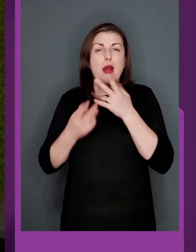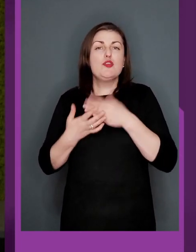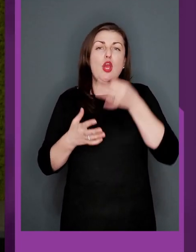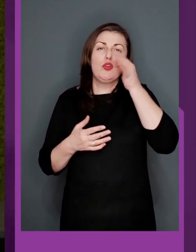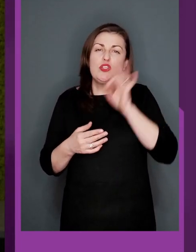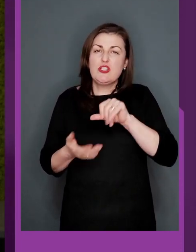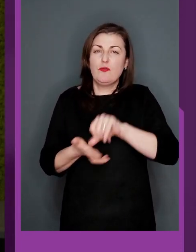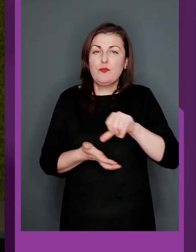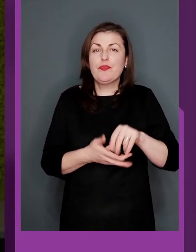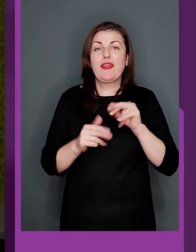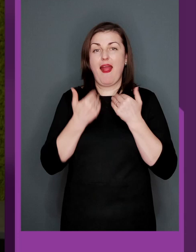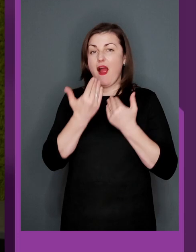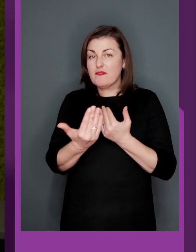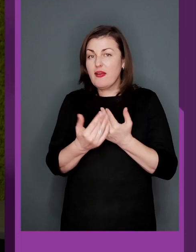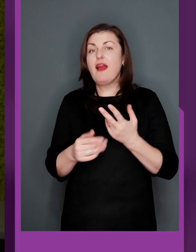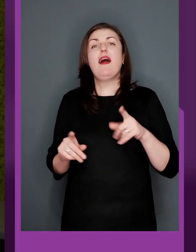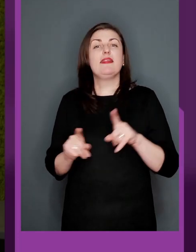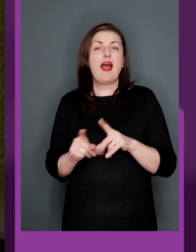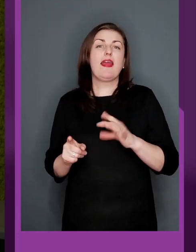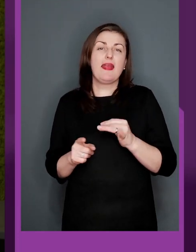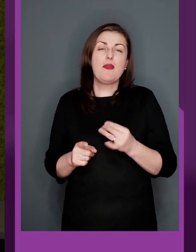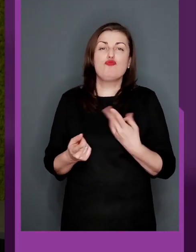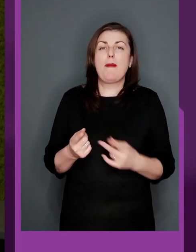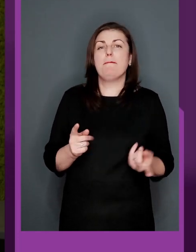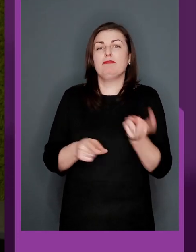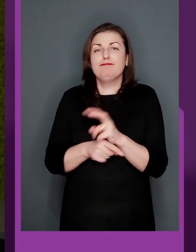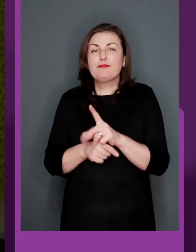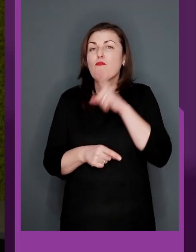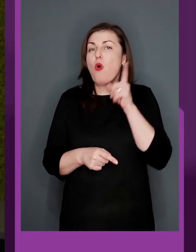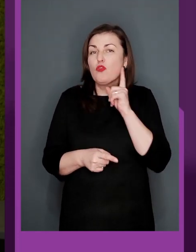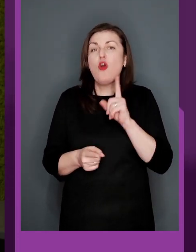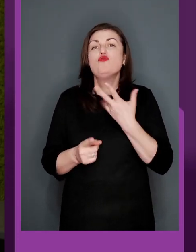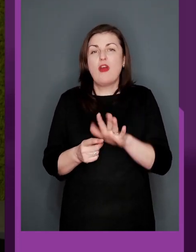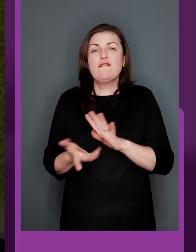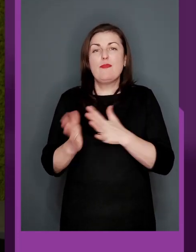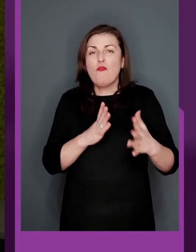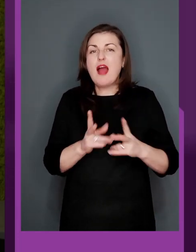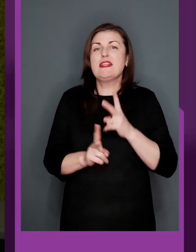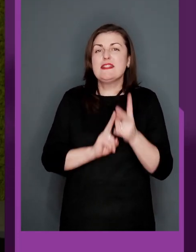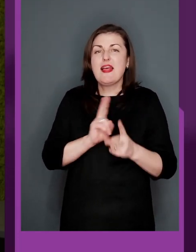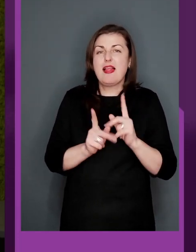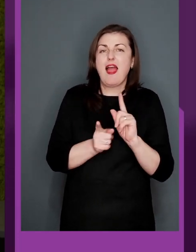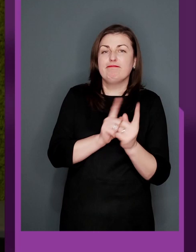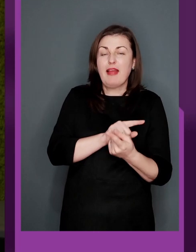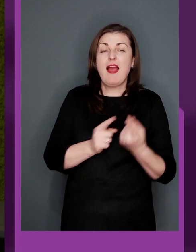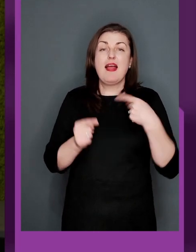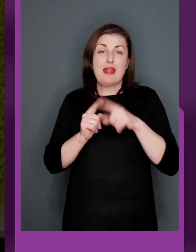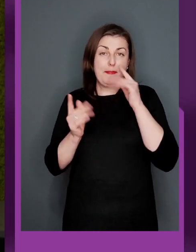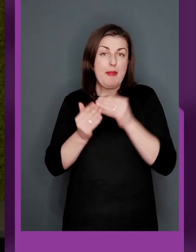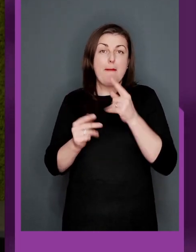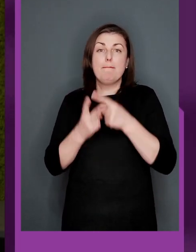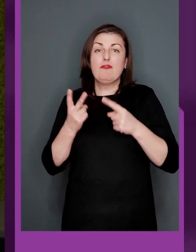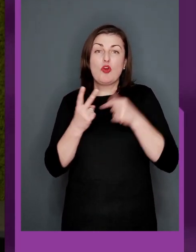досвідчені виконавці, як ви, так, і підходить молодь, тобто відбувається і селекція, але тим не менше півтора